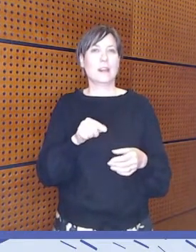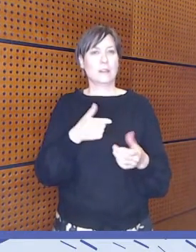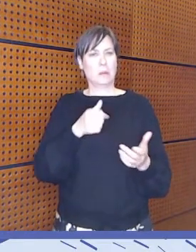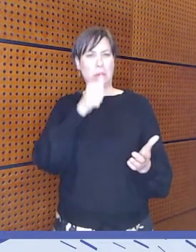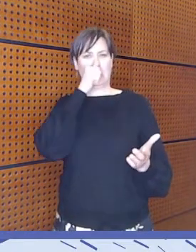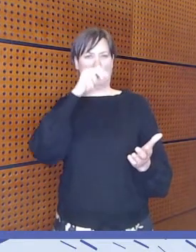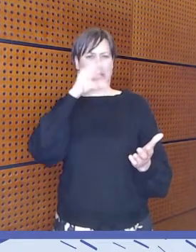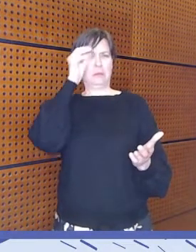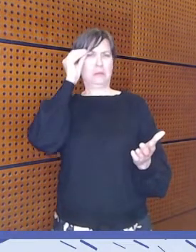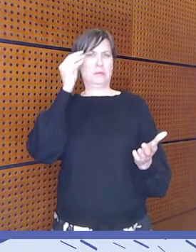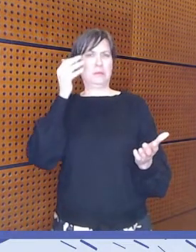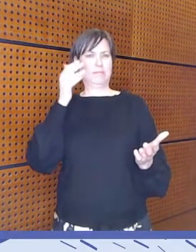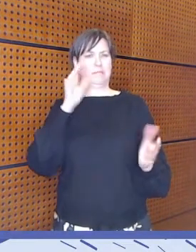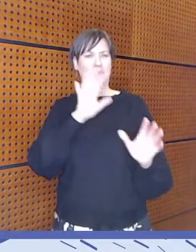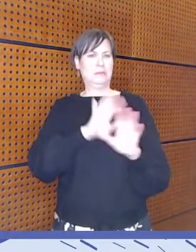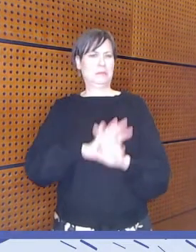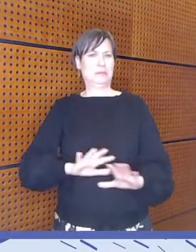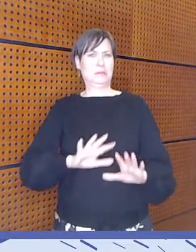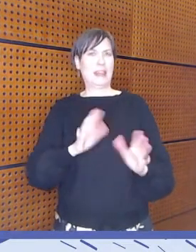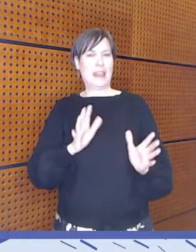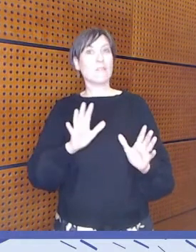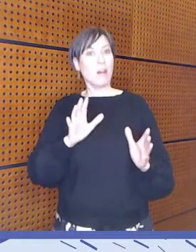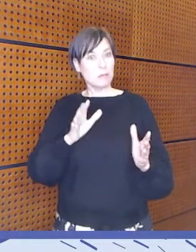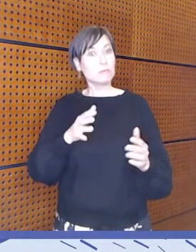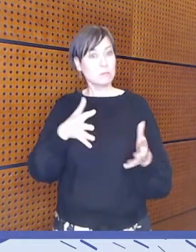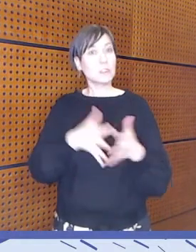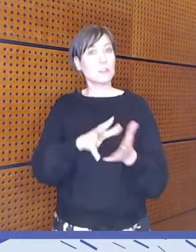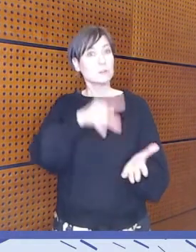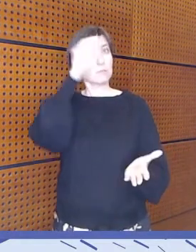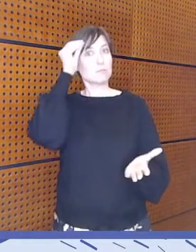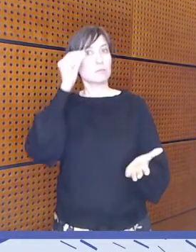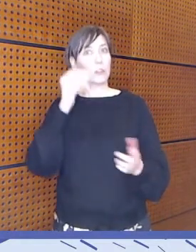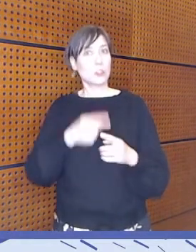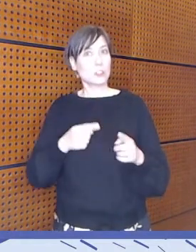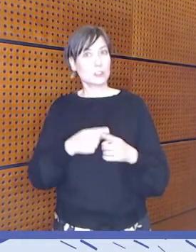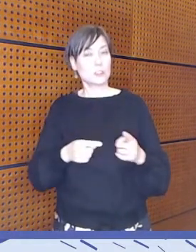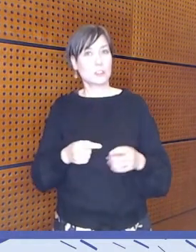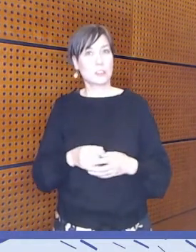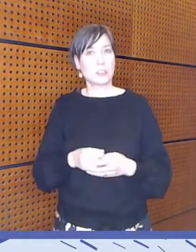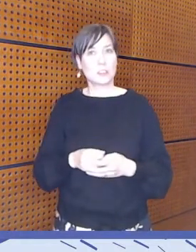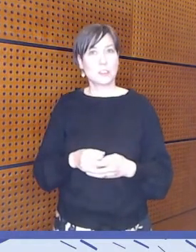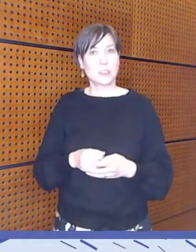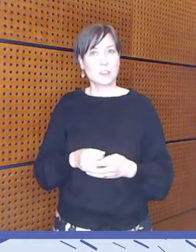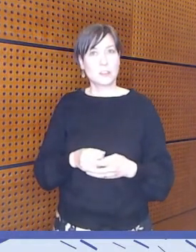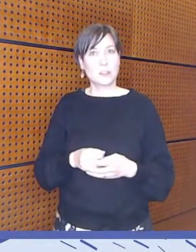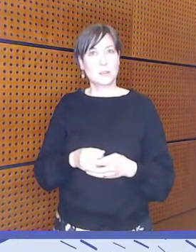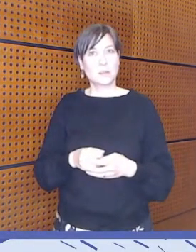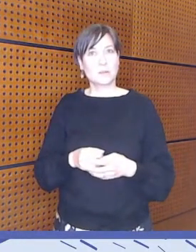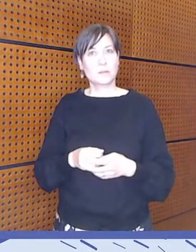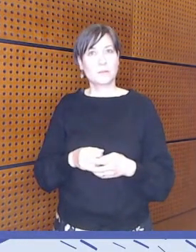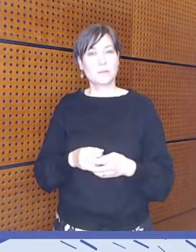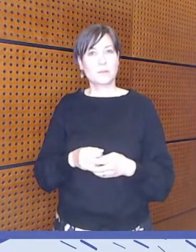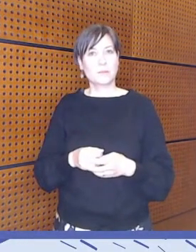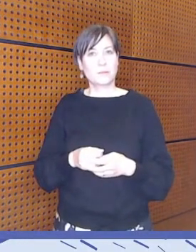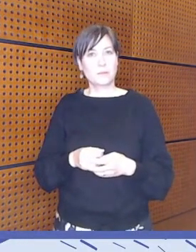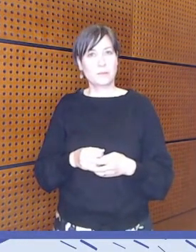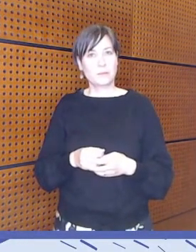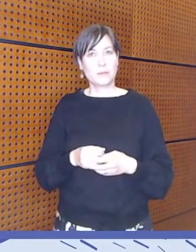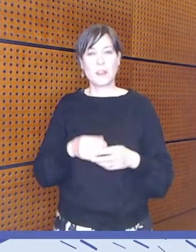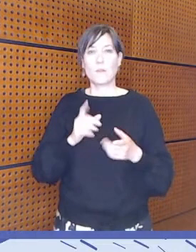aiheuttaa sellaista aika negatiivista näkökulmaa tai sellaista, mitä ei välttämättä ollut